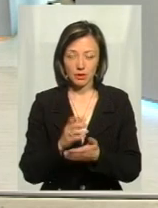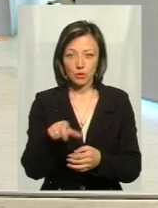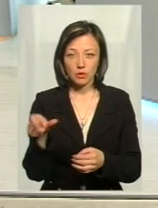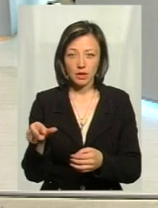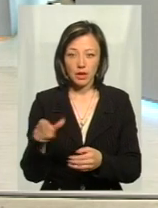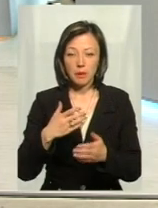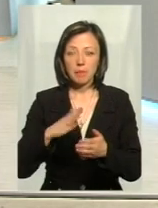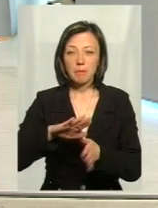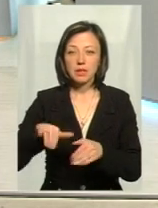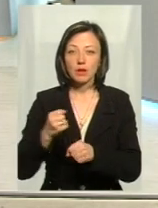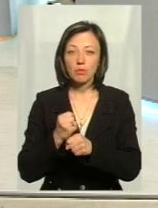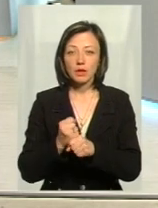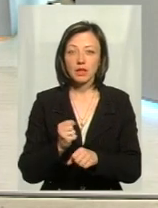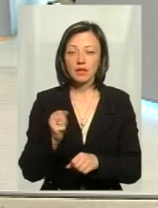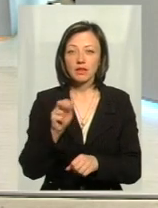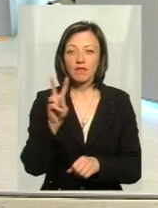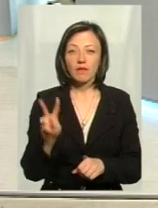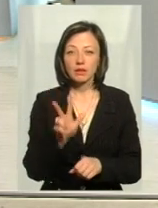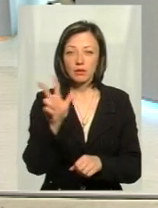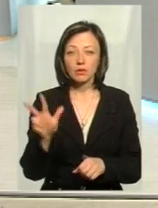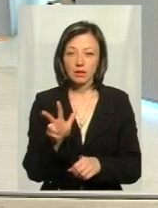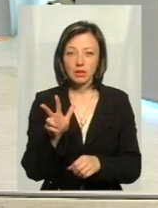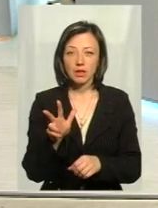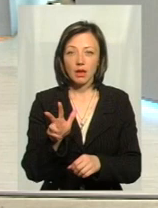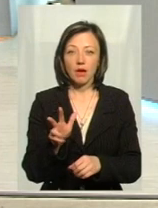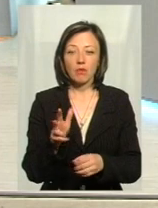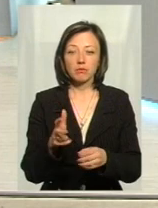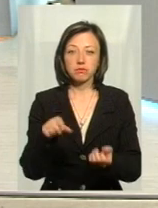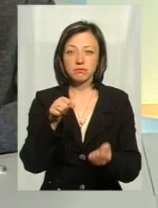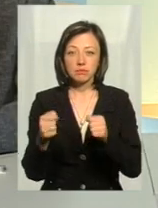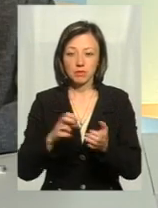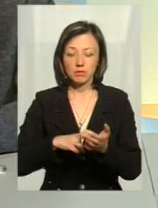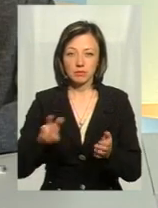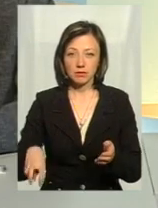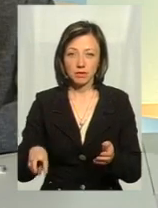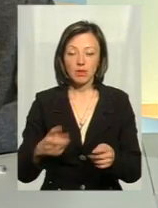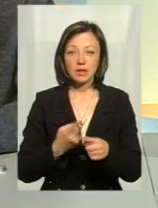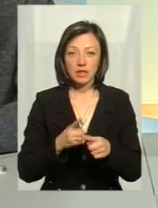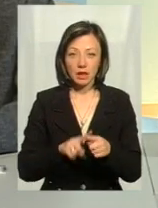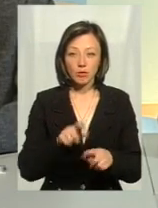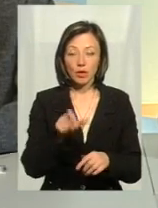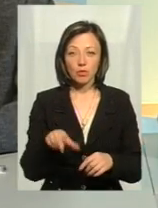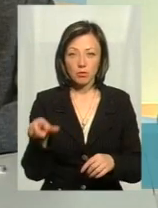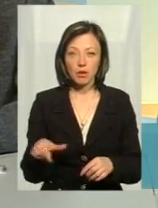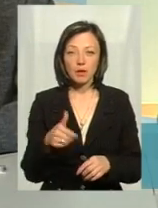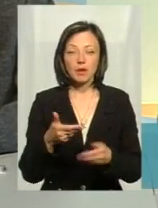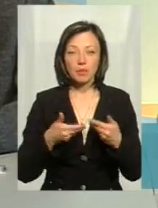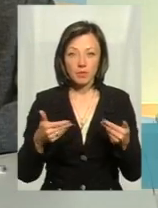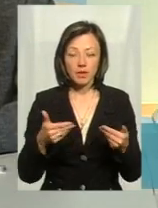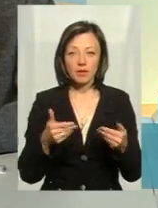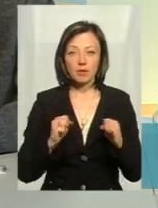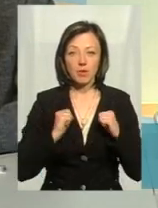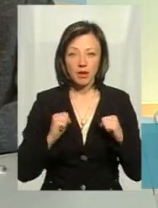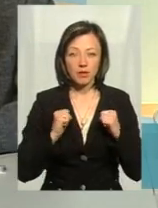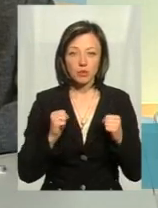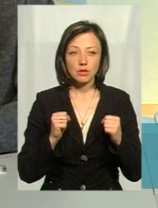вийшов після роботи на 2-3 години, побамбів і з'їхав. З такими людьми ми не то